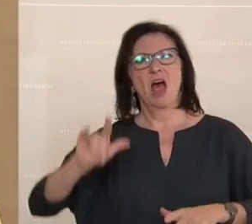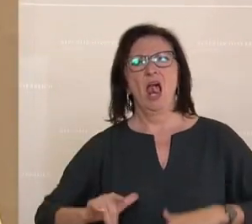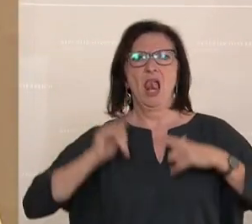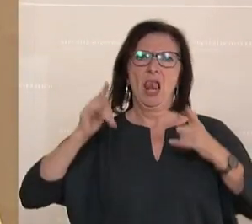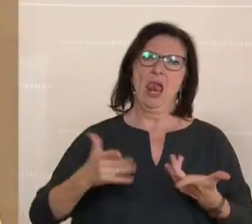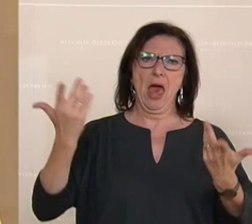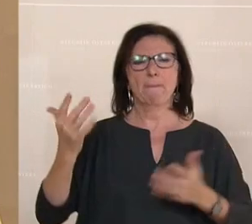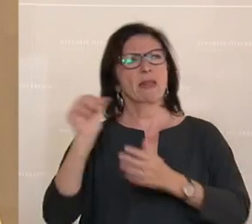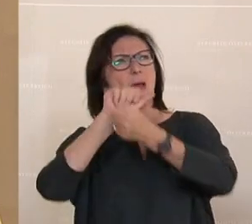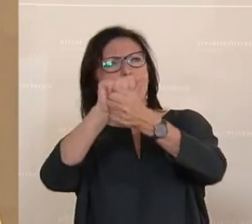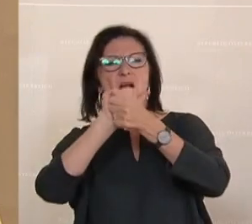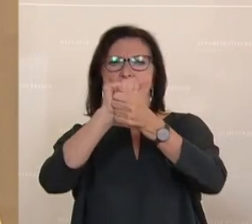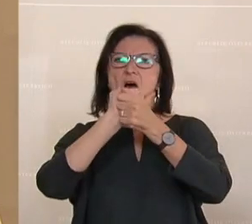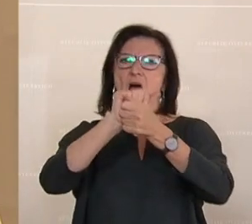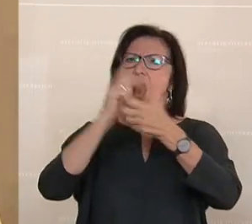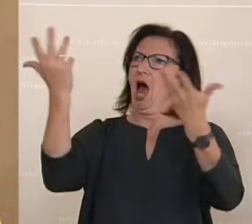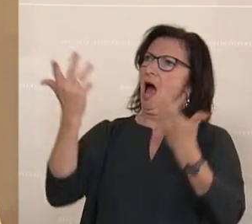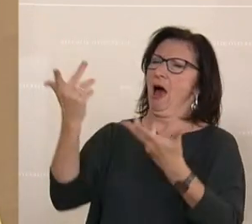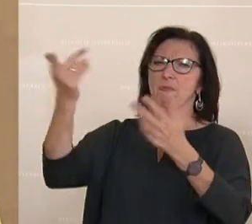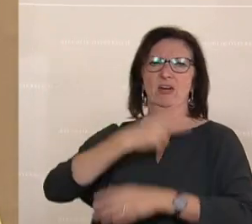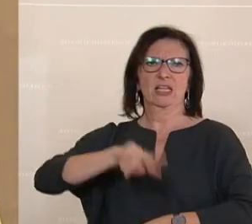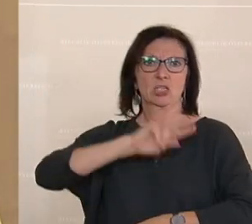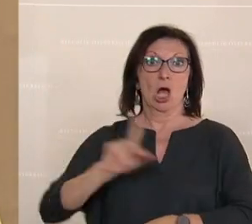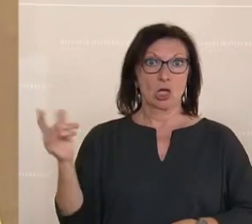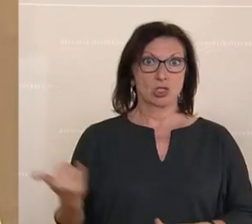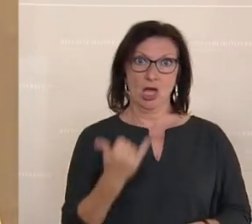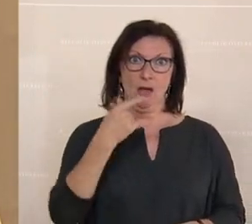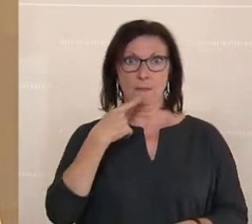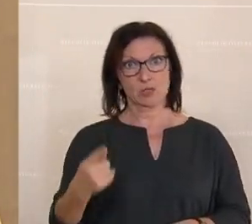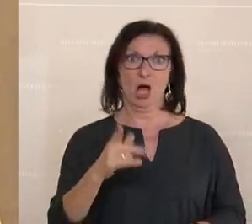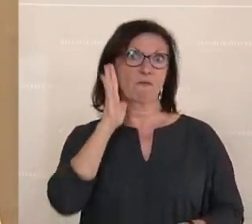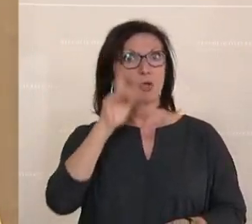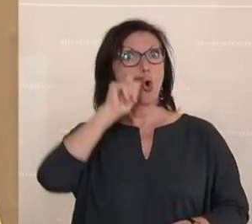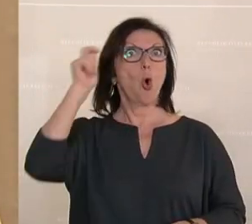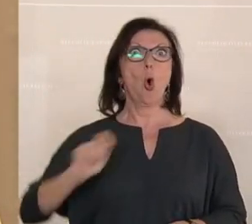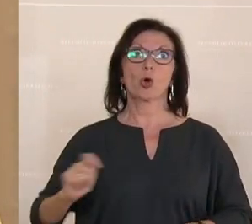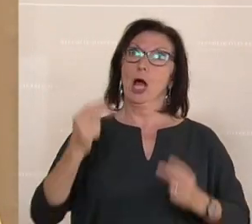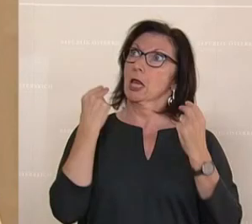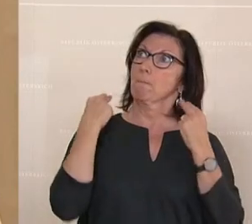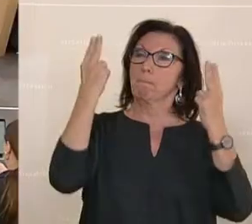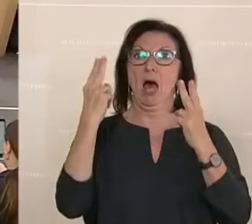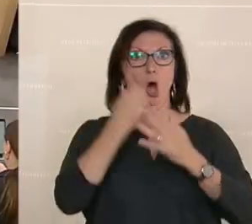Schlachtfeld in der Ukraine, obwohl Sie immer sagen, Sie stehen so unerschütterlich an der Seite der Ukraine. Dank.